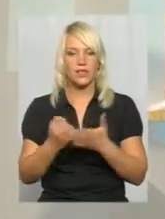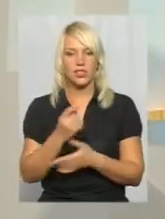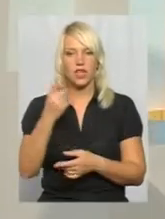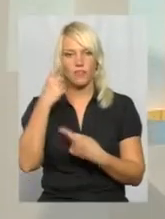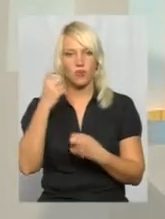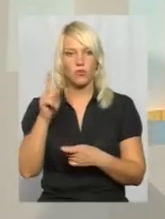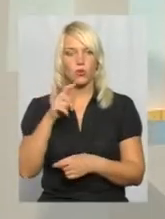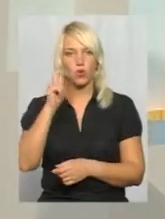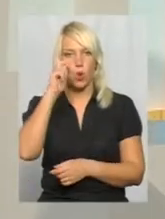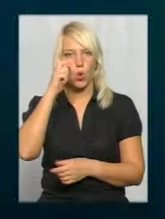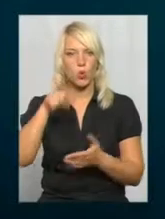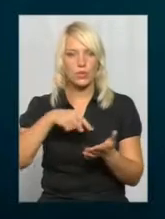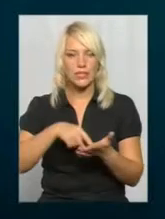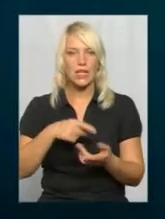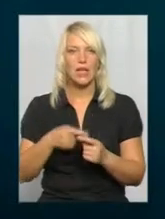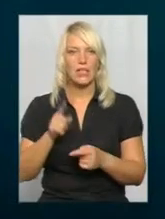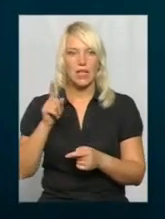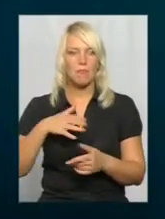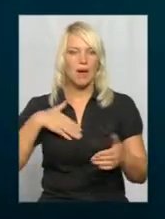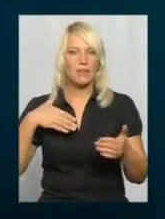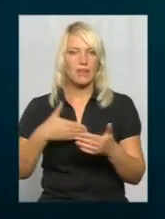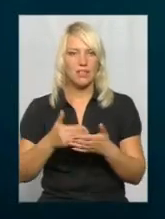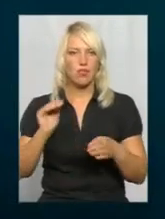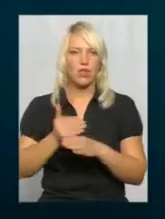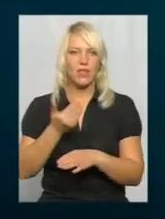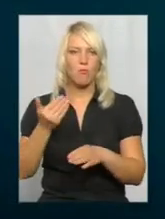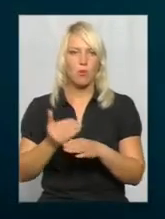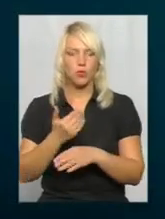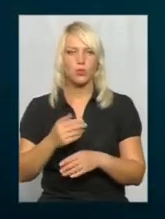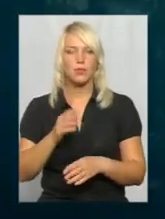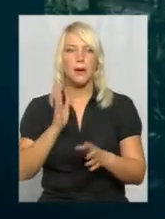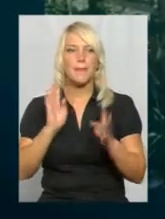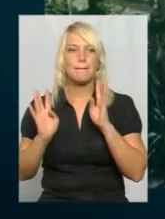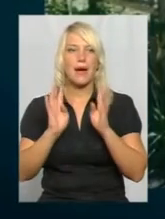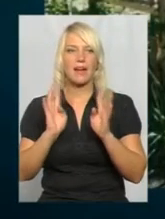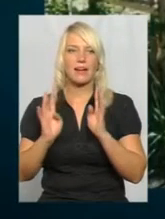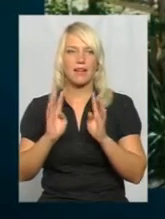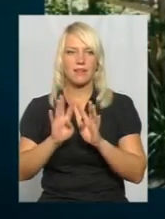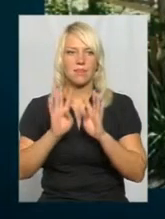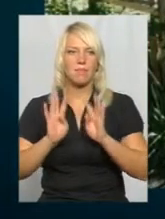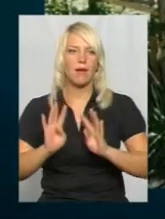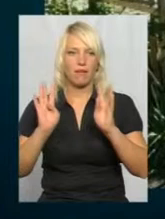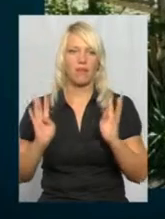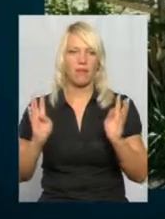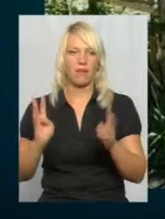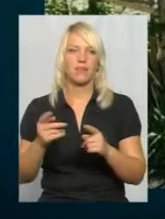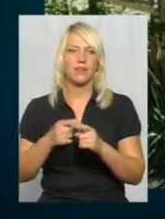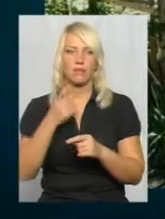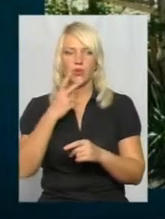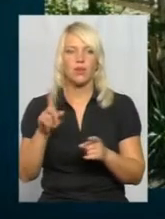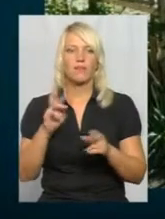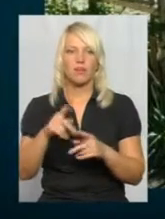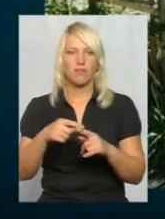що в Луцьку зараз активно демонтують от саме паркани. Я прошу режисерів показати зараз, як вони виглядають.